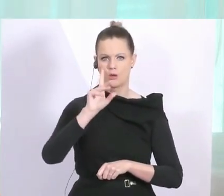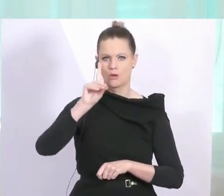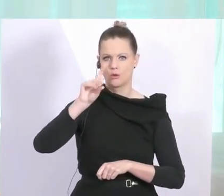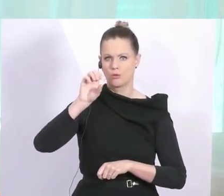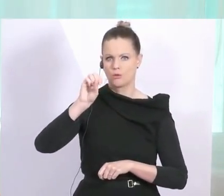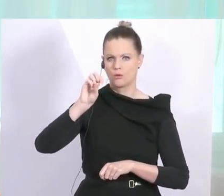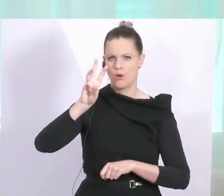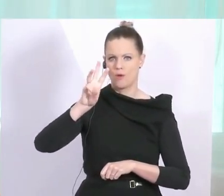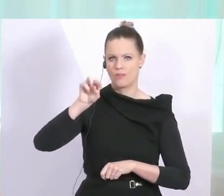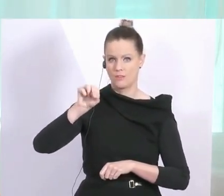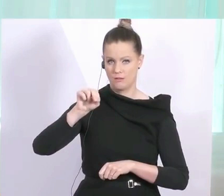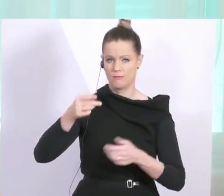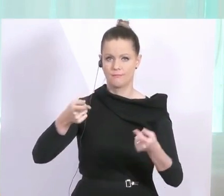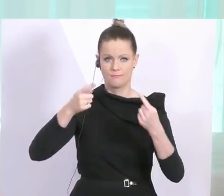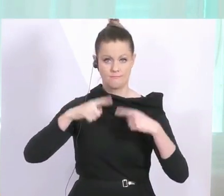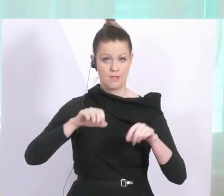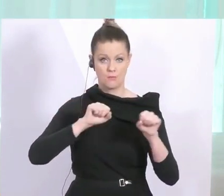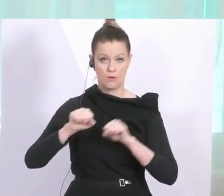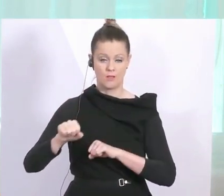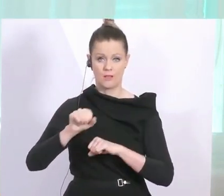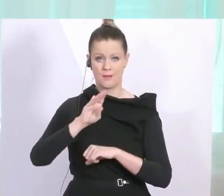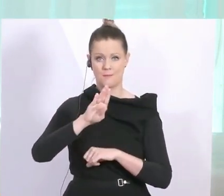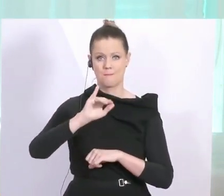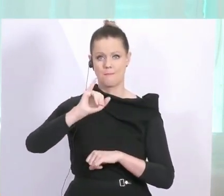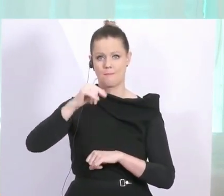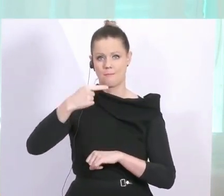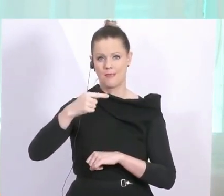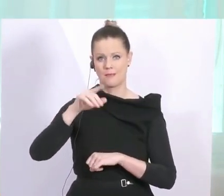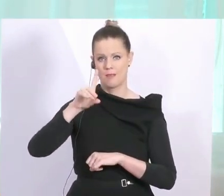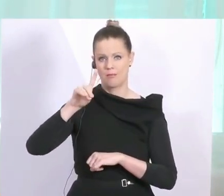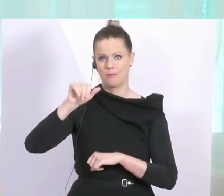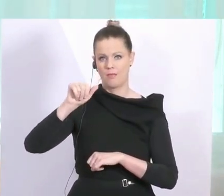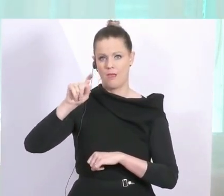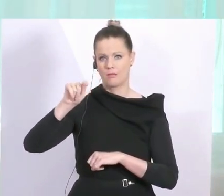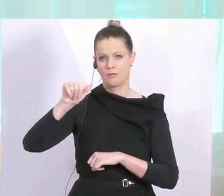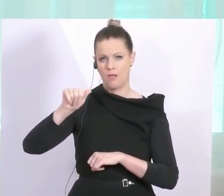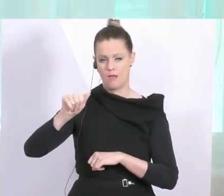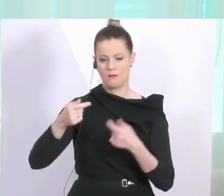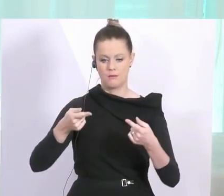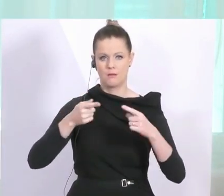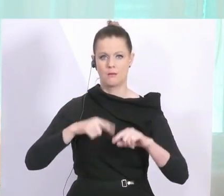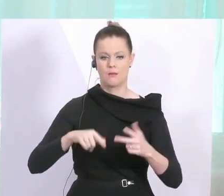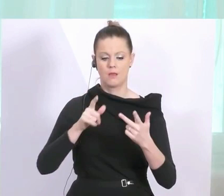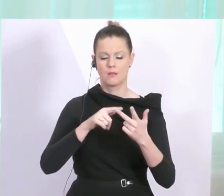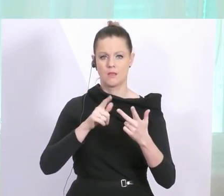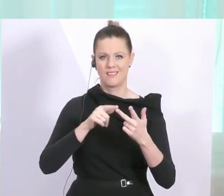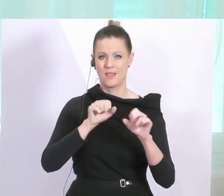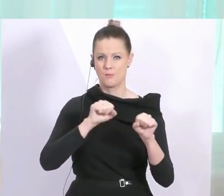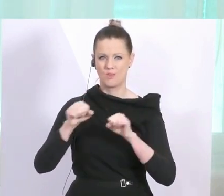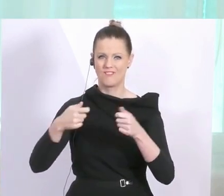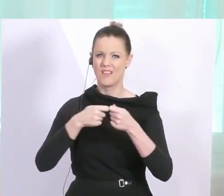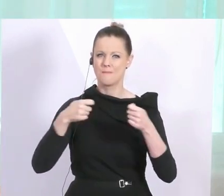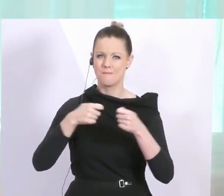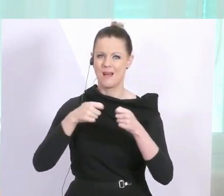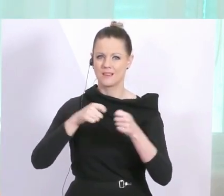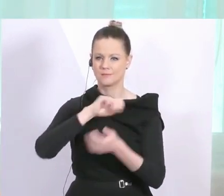Data. Eine zweite Möglichkeit. Und da gibt es eine dritte Möglichkeit, nämlich mit einem Maßnahmenbündel